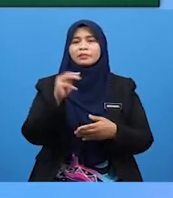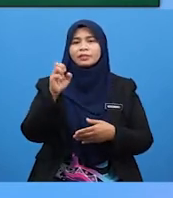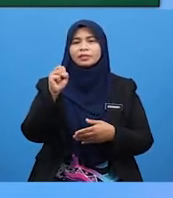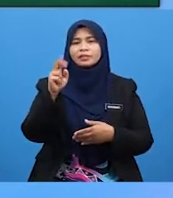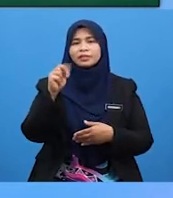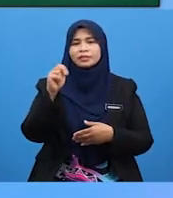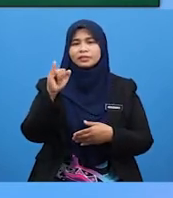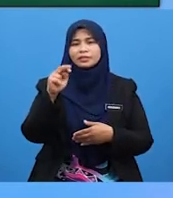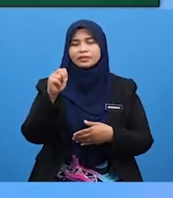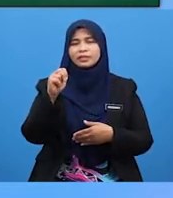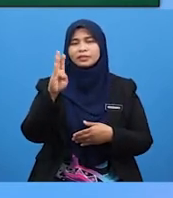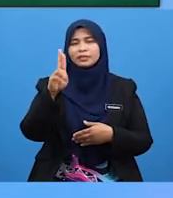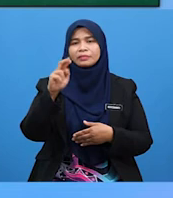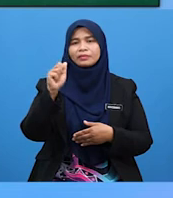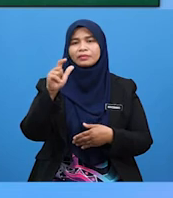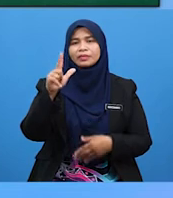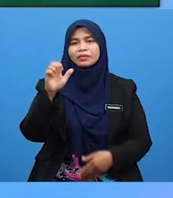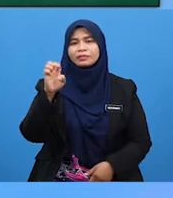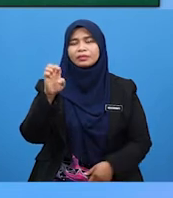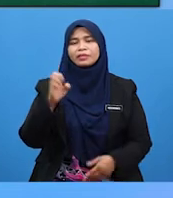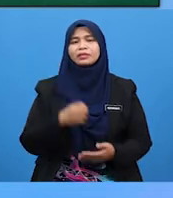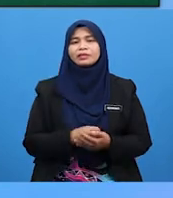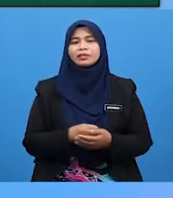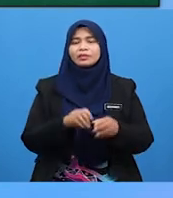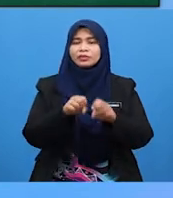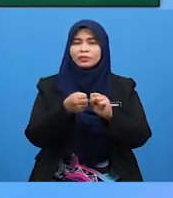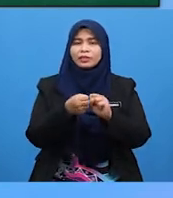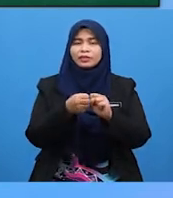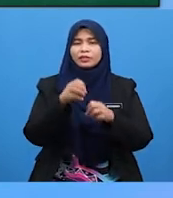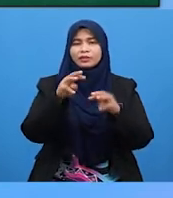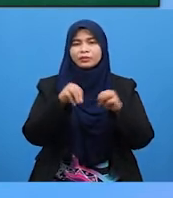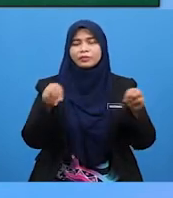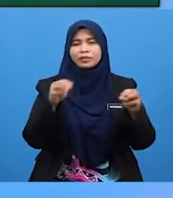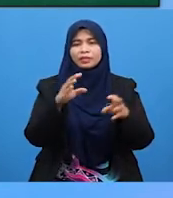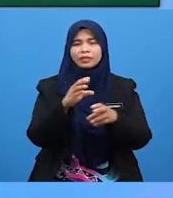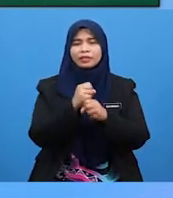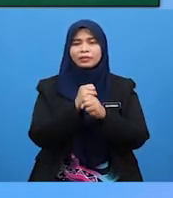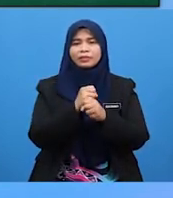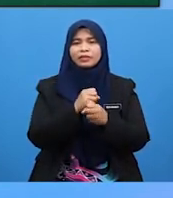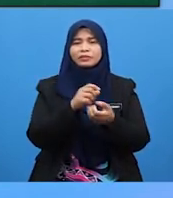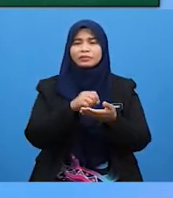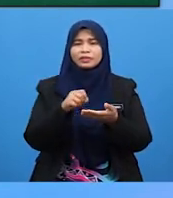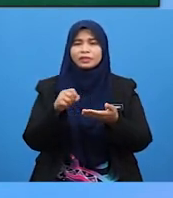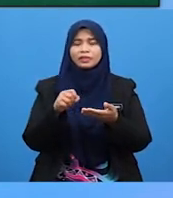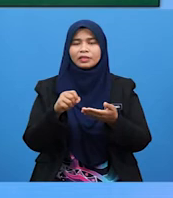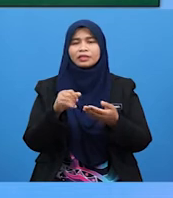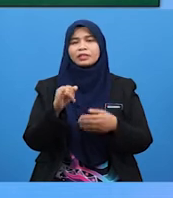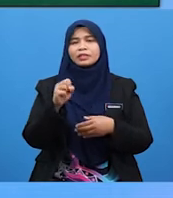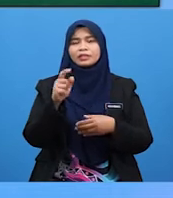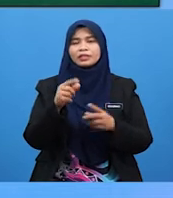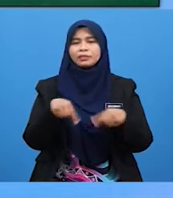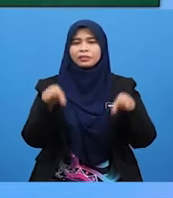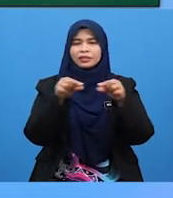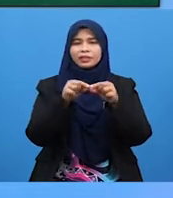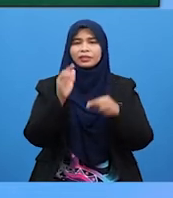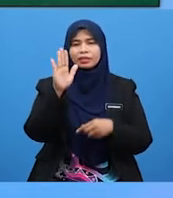Ataupun Slate and Stylus Supaya murid-murid dapat mencatat isi-isi penting yang